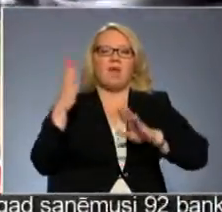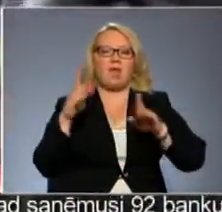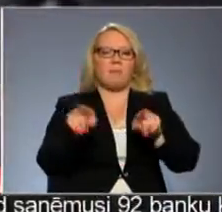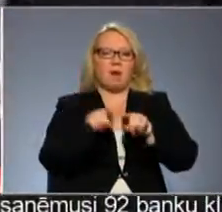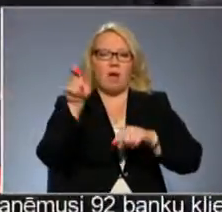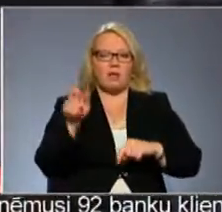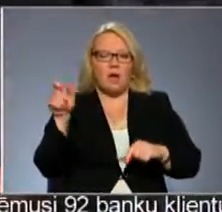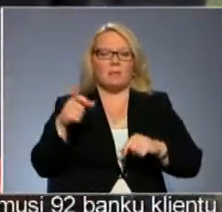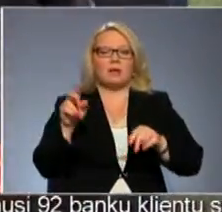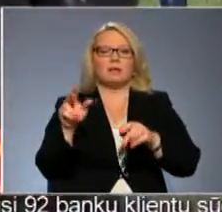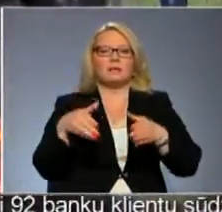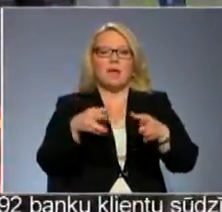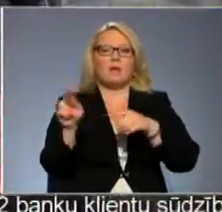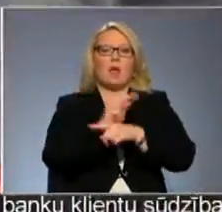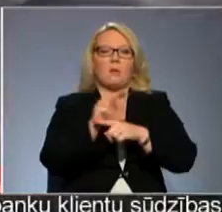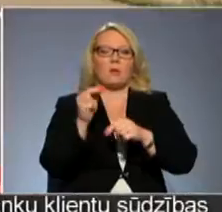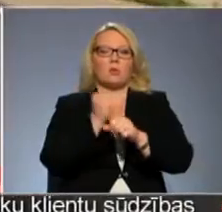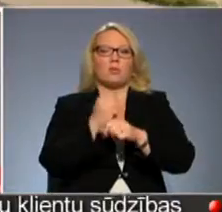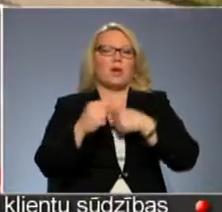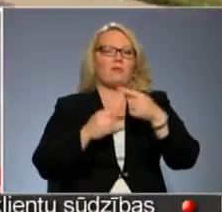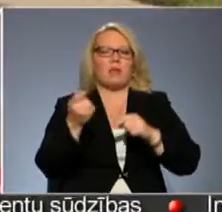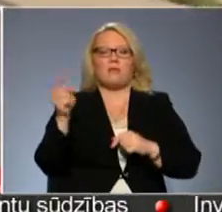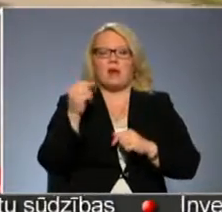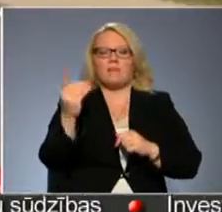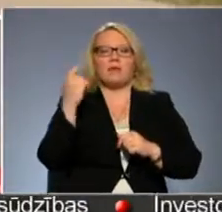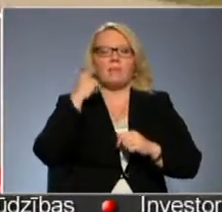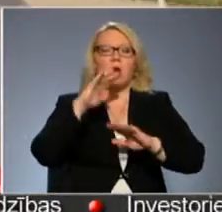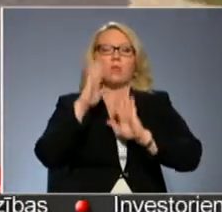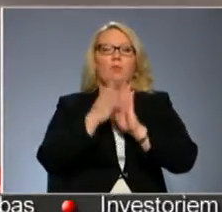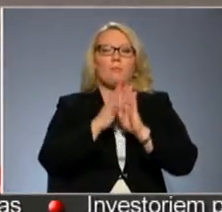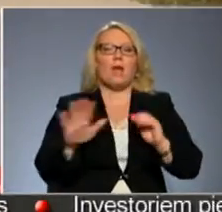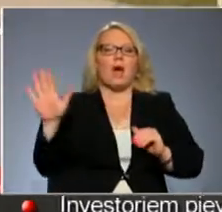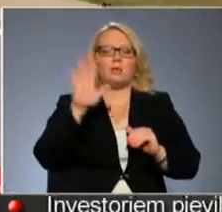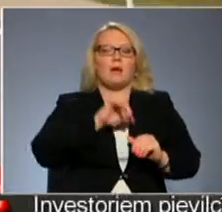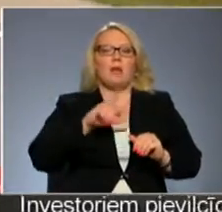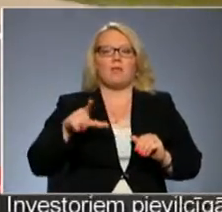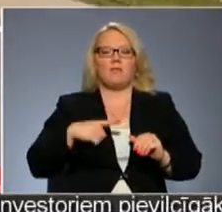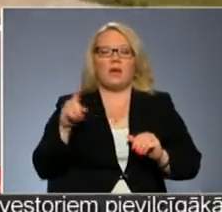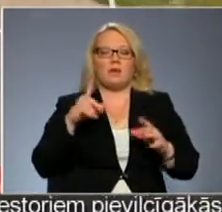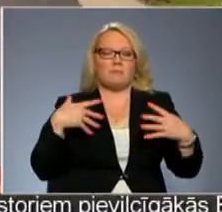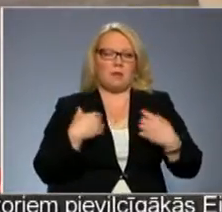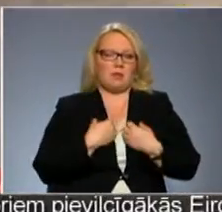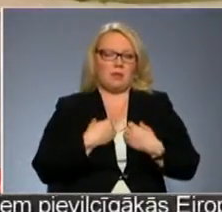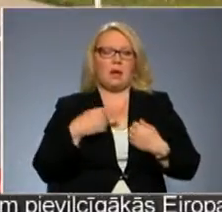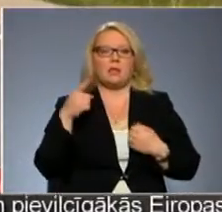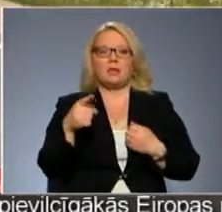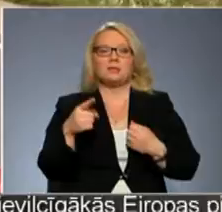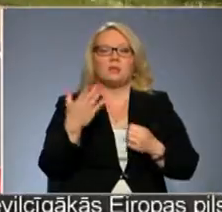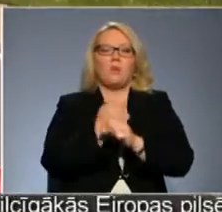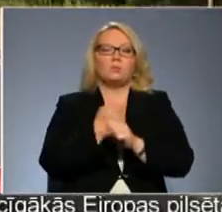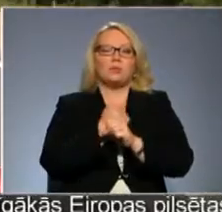pēdējā laikā ceļu remontdarbi noteikti ar vienu vairāk, viņa prāt kopējā Aina Latvijā aizvien bēdīga. Tas, ko uztais,